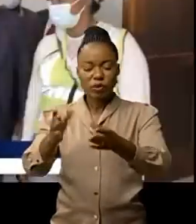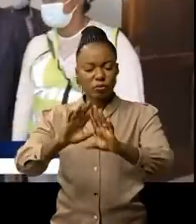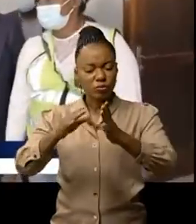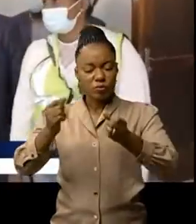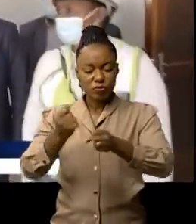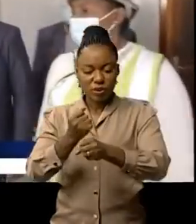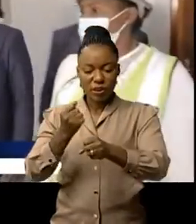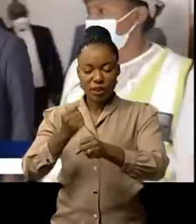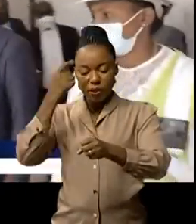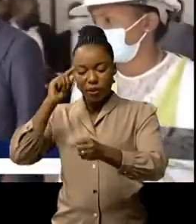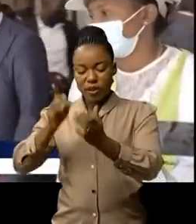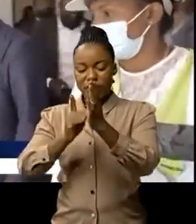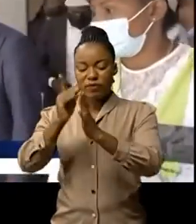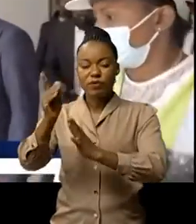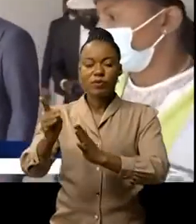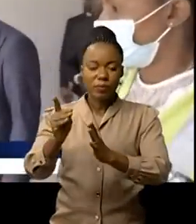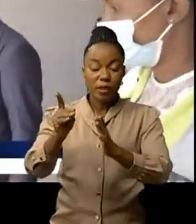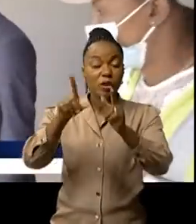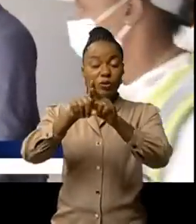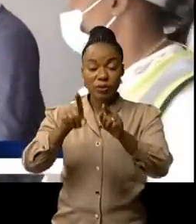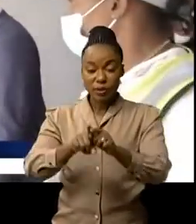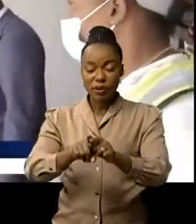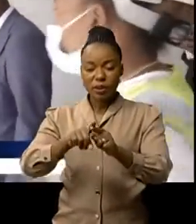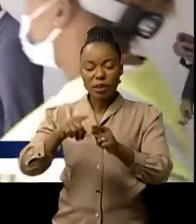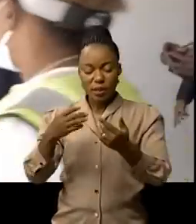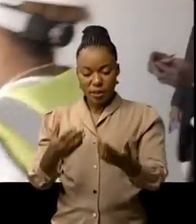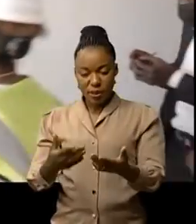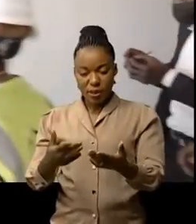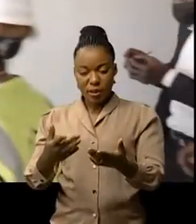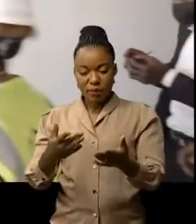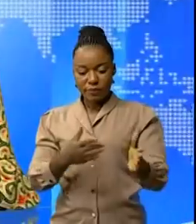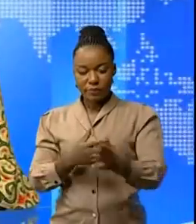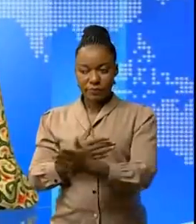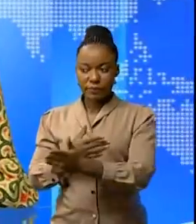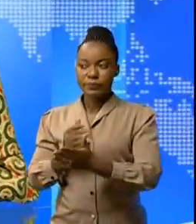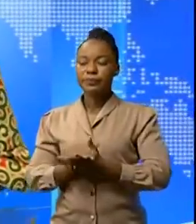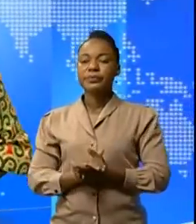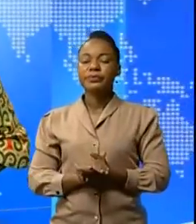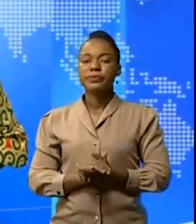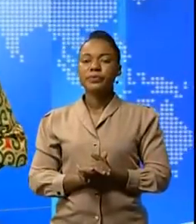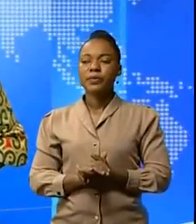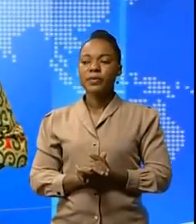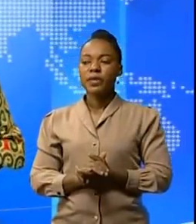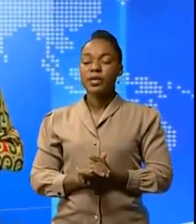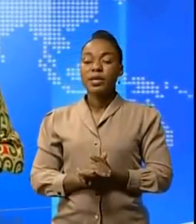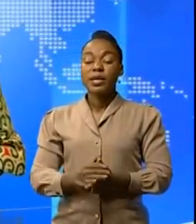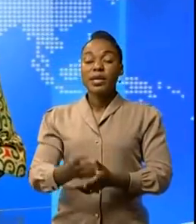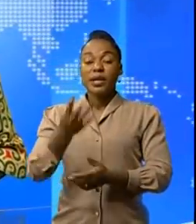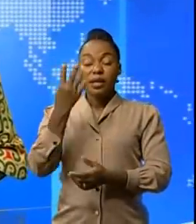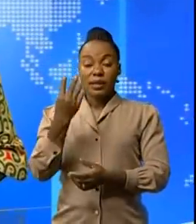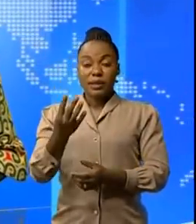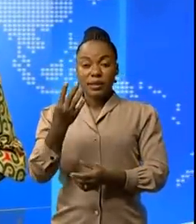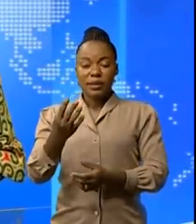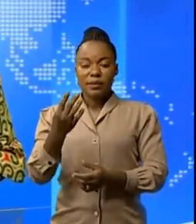'emploi et le développement n'est pas concevable sans une élite pensée La quatrième édition de l